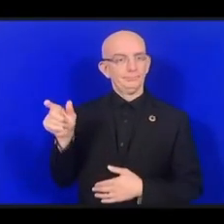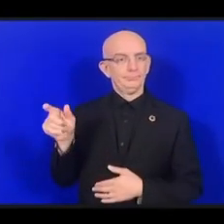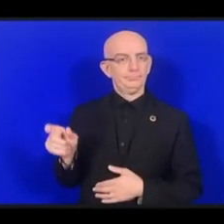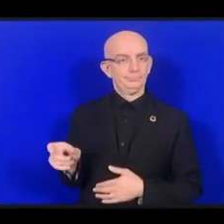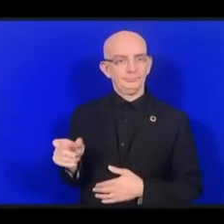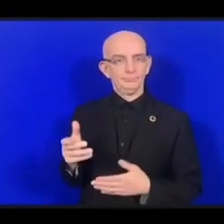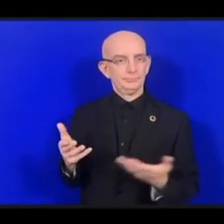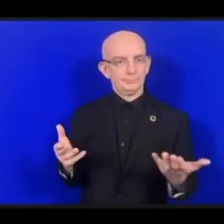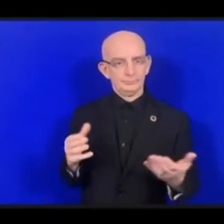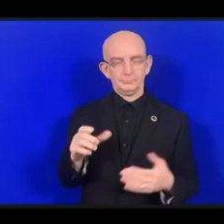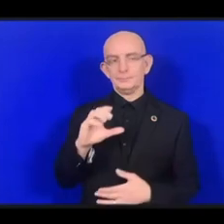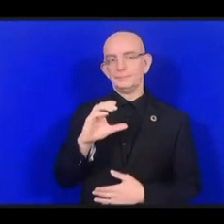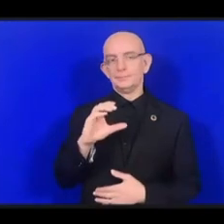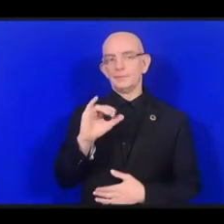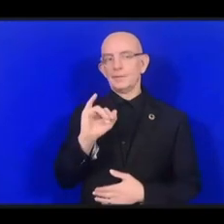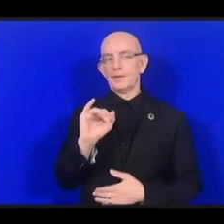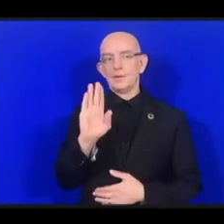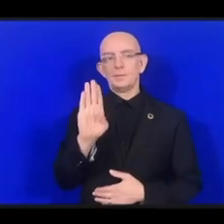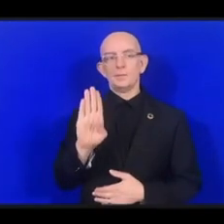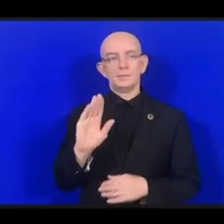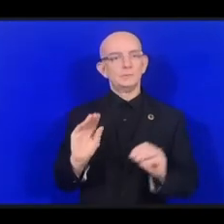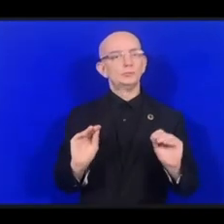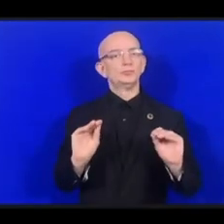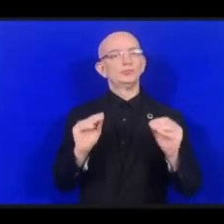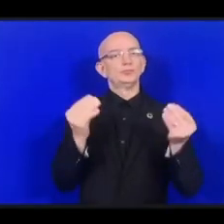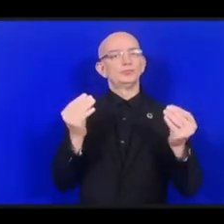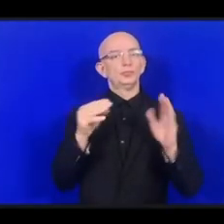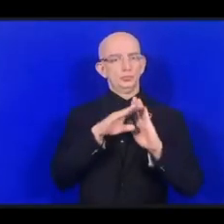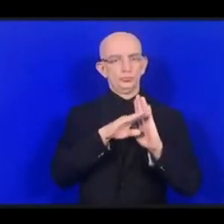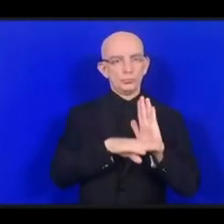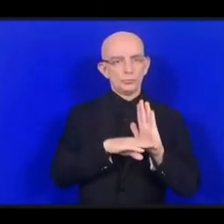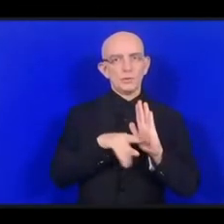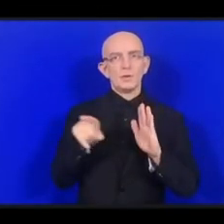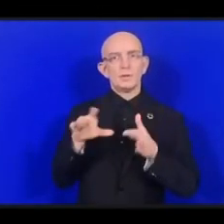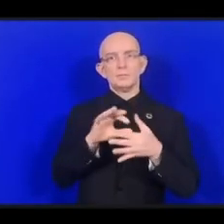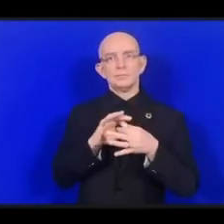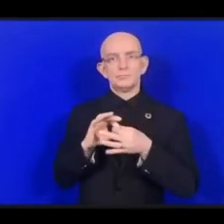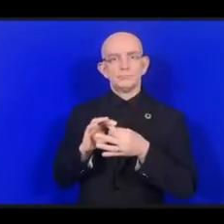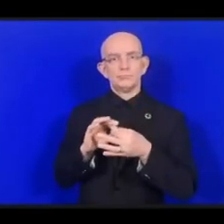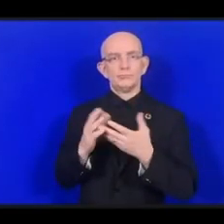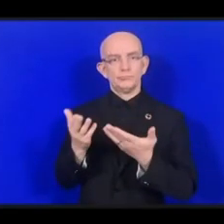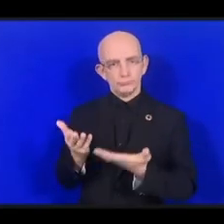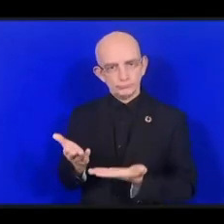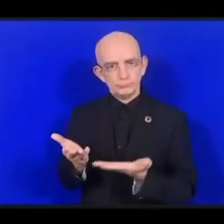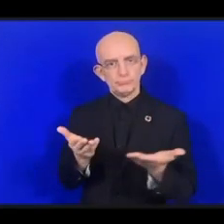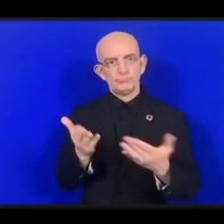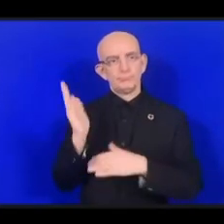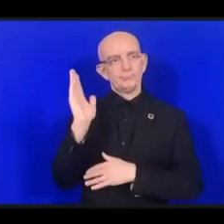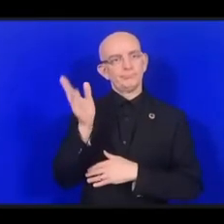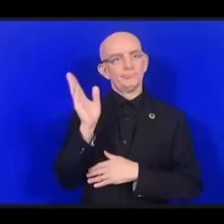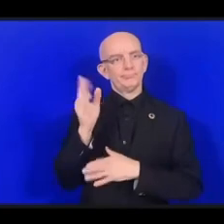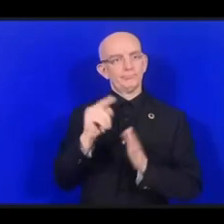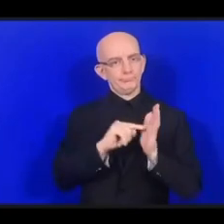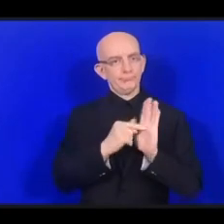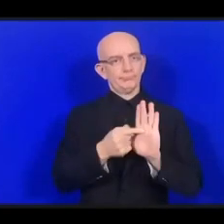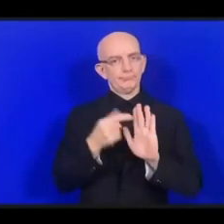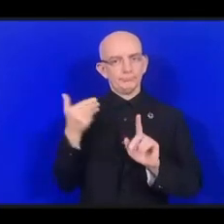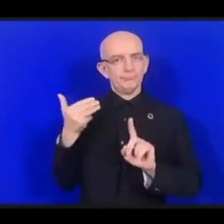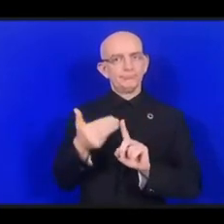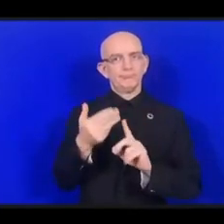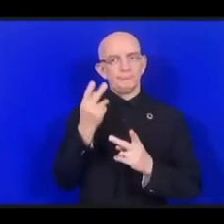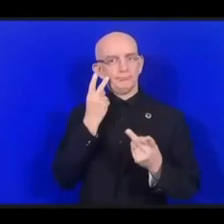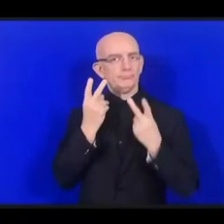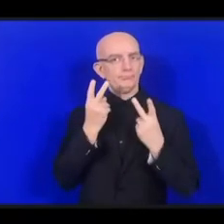представителю программ стипендий для молодежи. Госпожа Брита, вам слово.